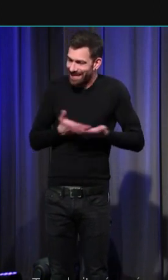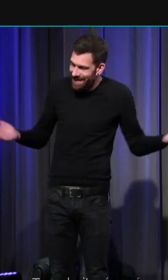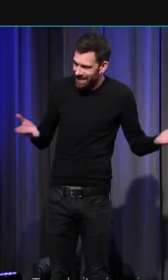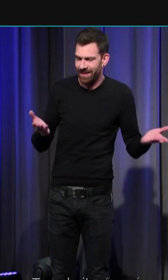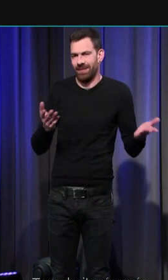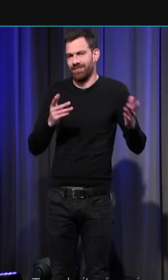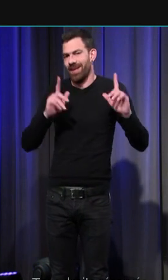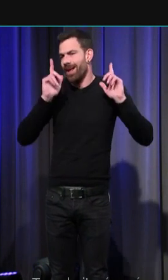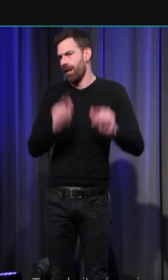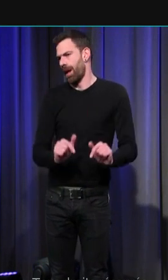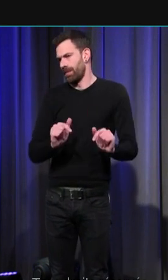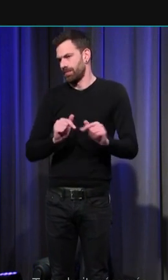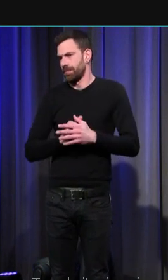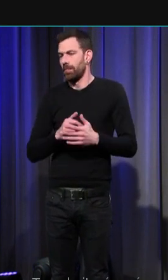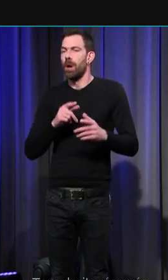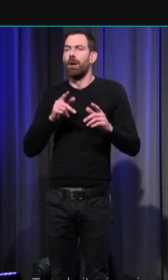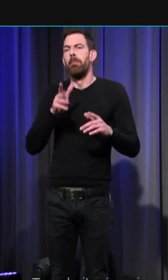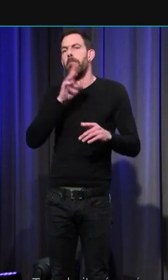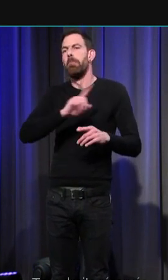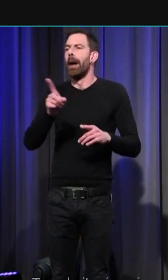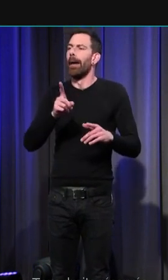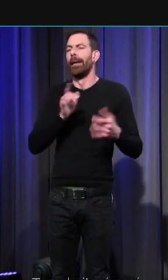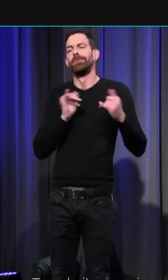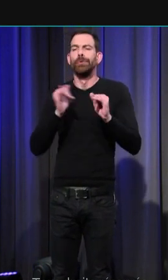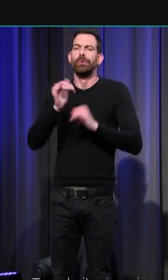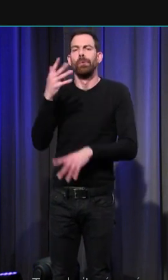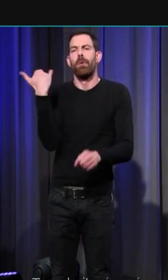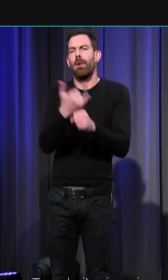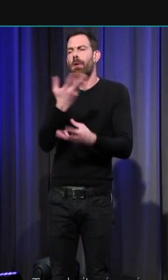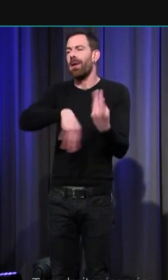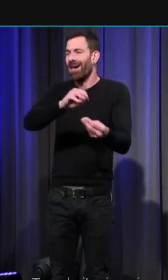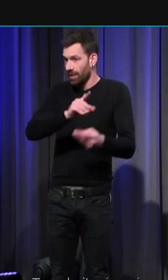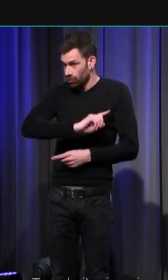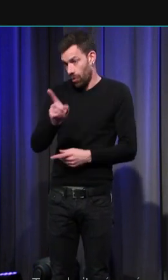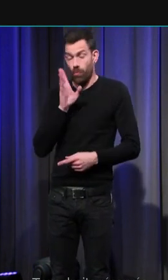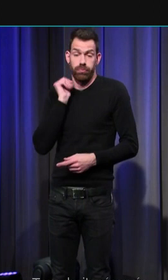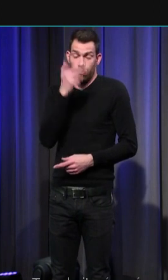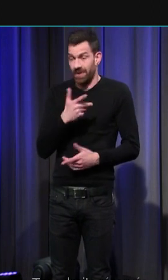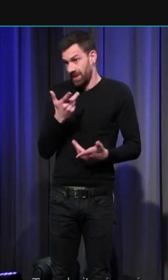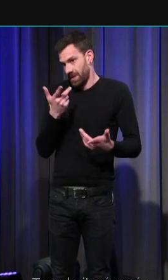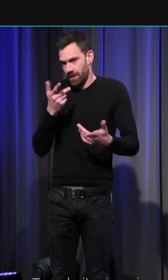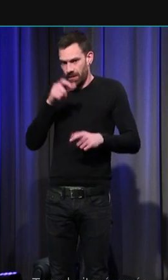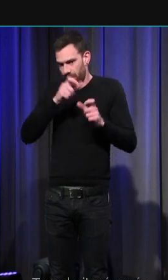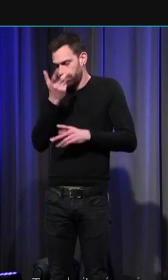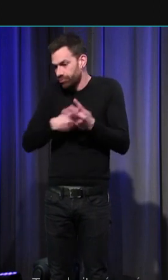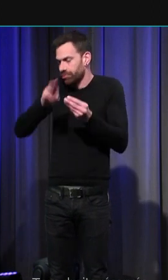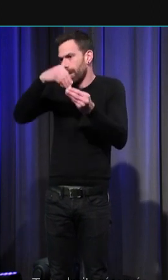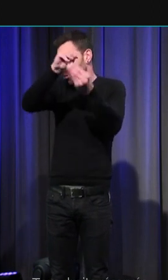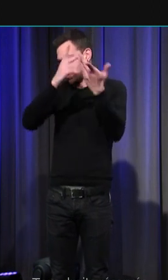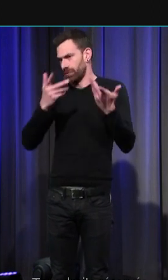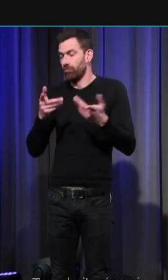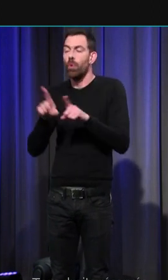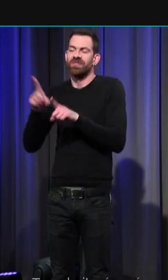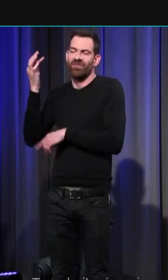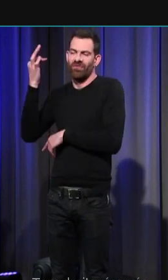soient manifestés c'est pourquoi si je puis me permettre il en rajoute de façon aussi dans son intention qui